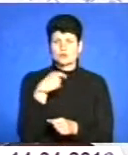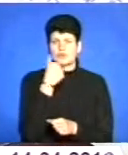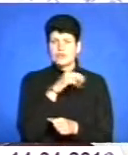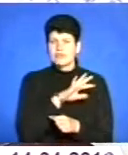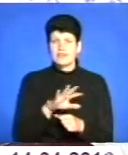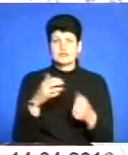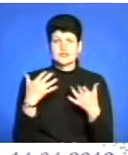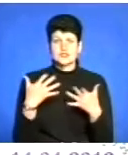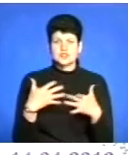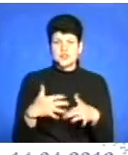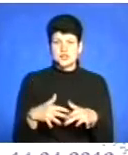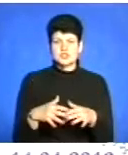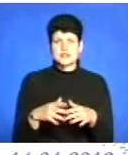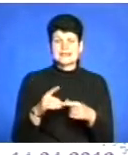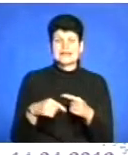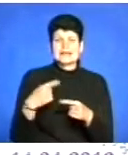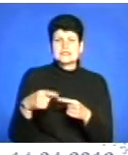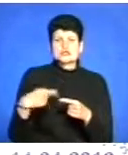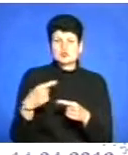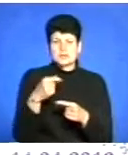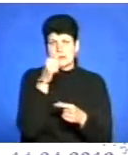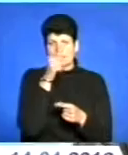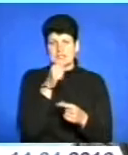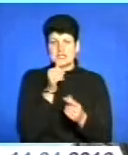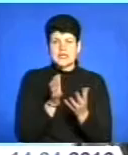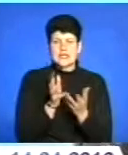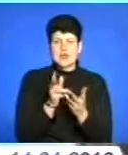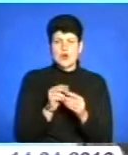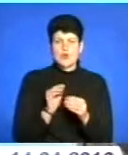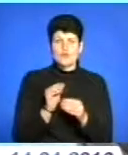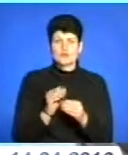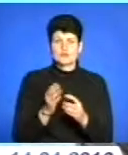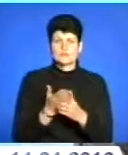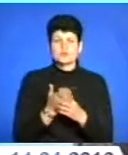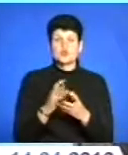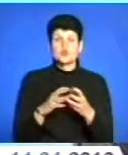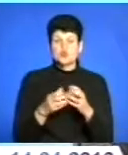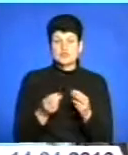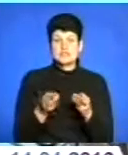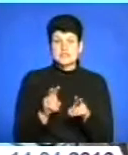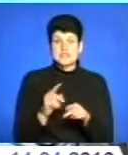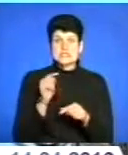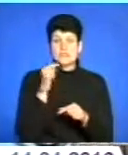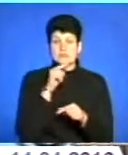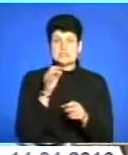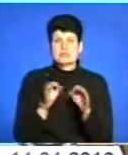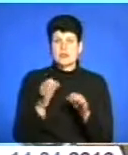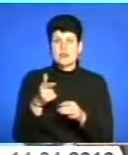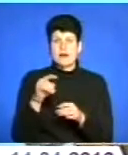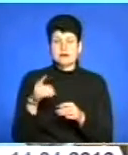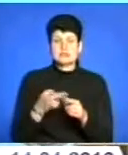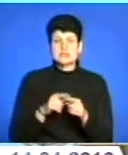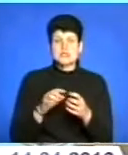втрачаючи при цьому наступне щомісячне нарахування субсидії. Якщо залишилася сума, зекономлена за природній газ, наприклад, то ця